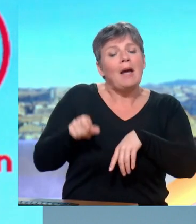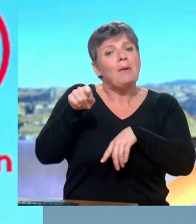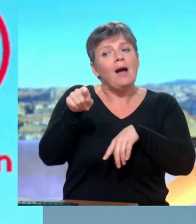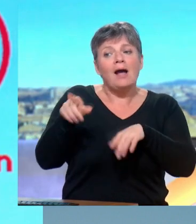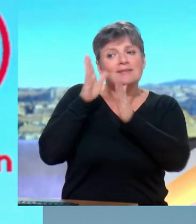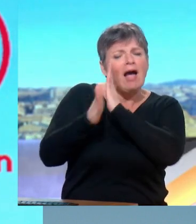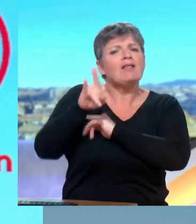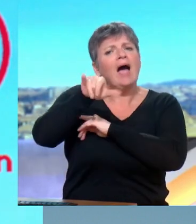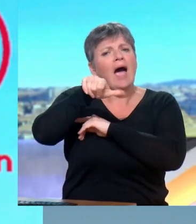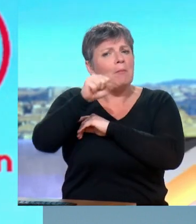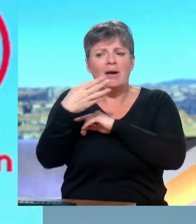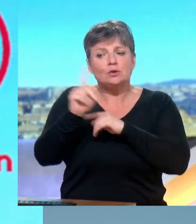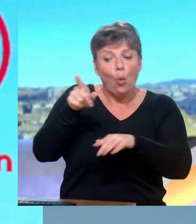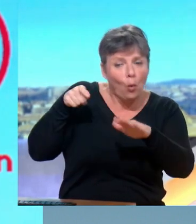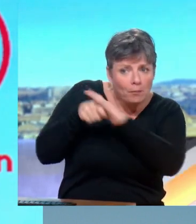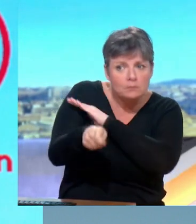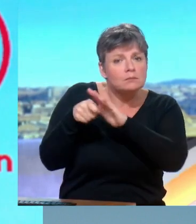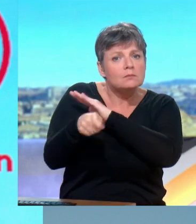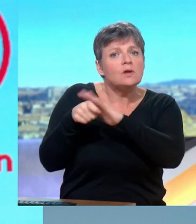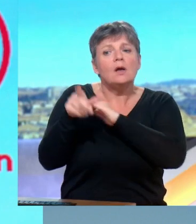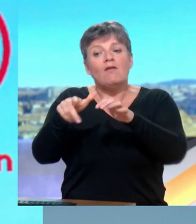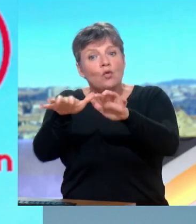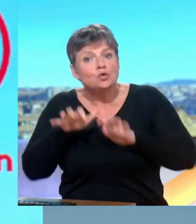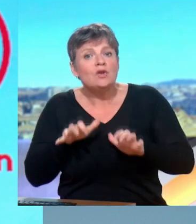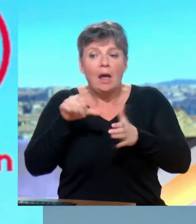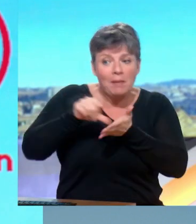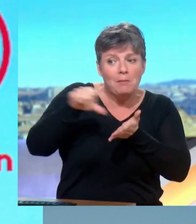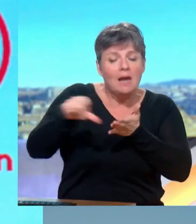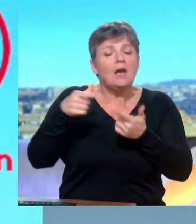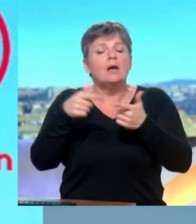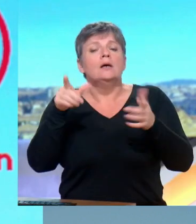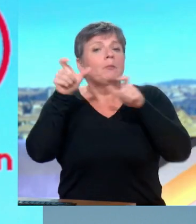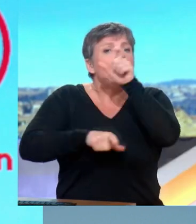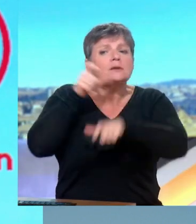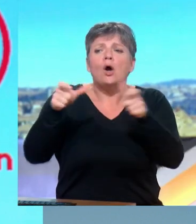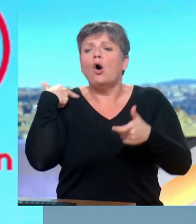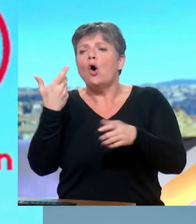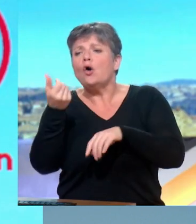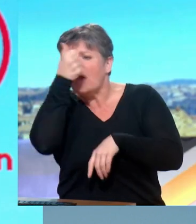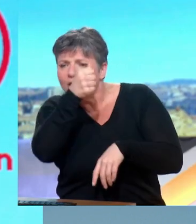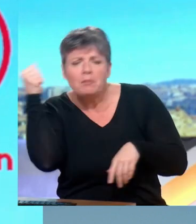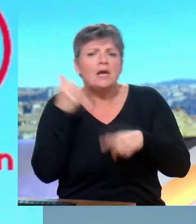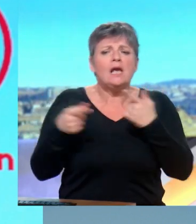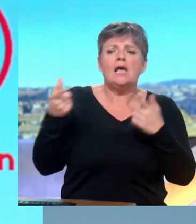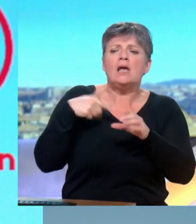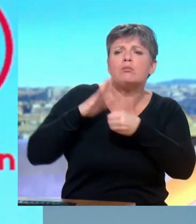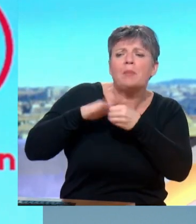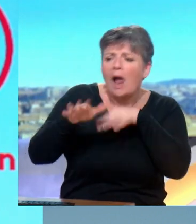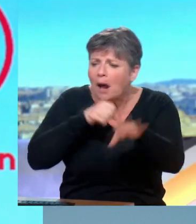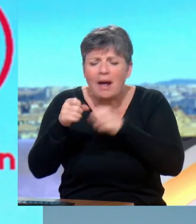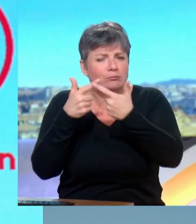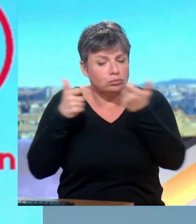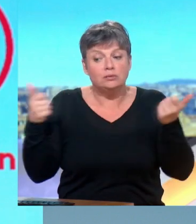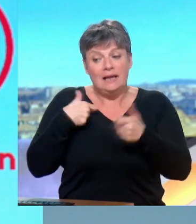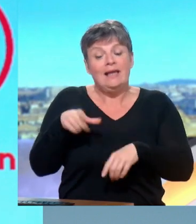Hamas directement, mais les fonctionnaires, les instituteurs, les infirmiers, les éboueurs, tout ce que vous voulez. Et d'autre part, le Qatar accueille sur